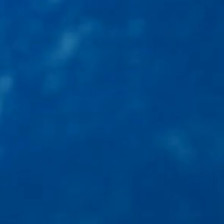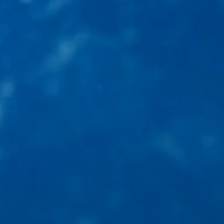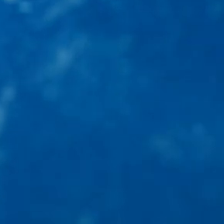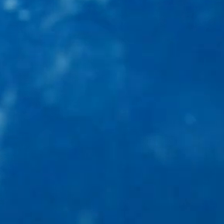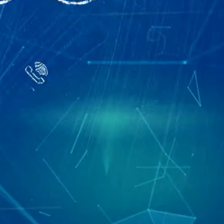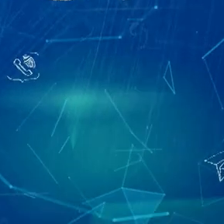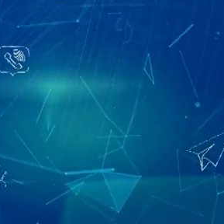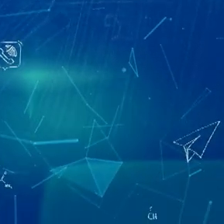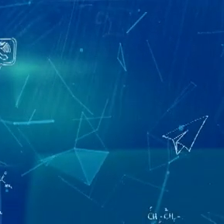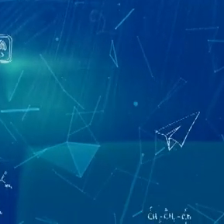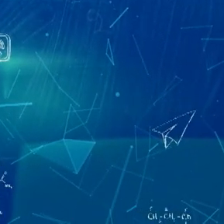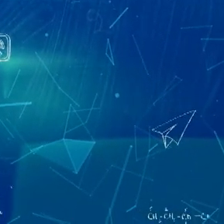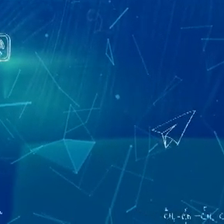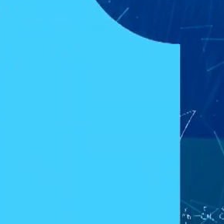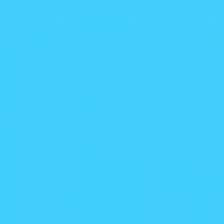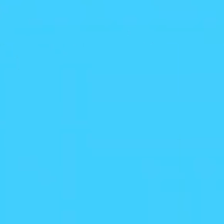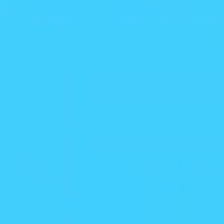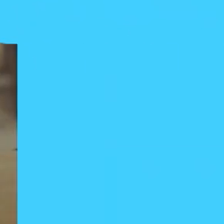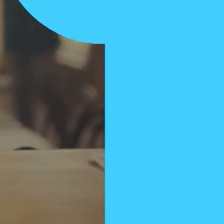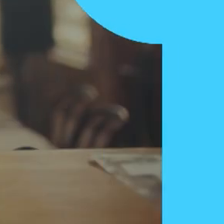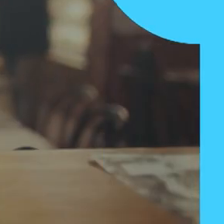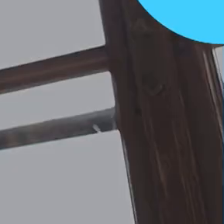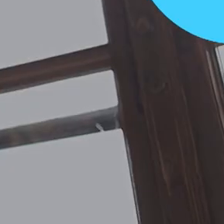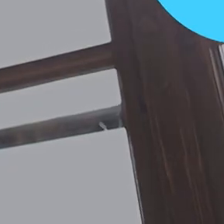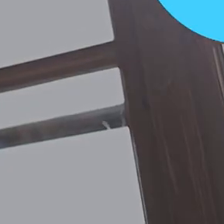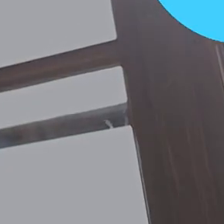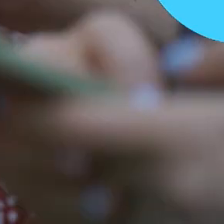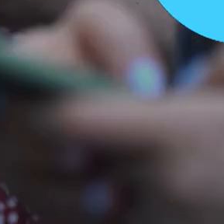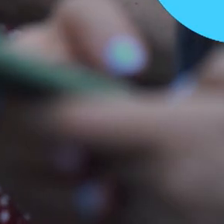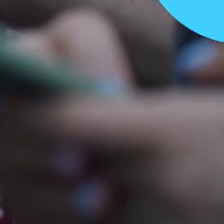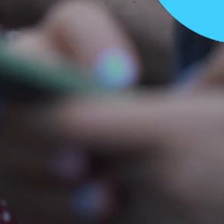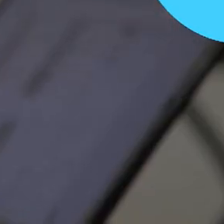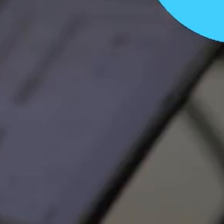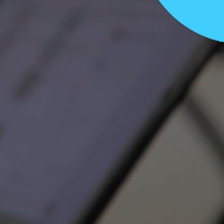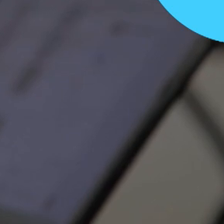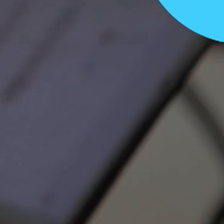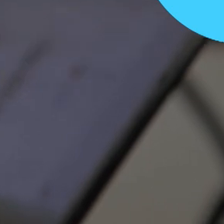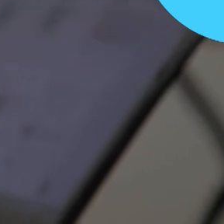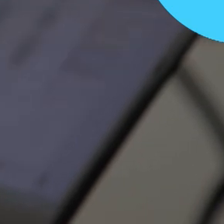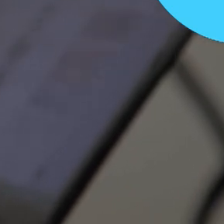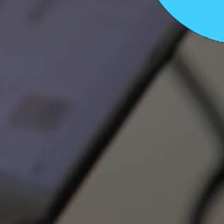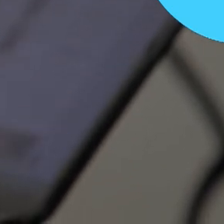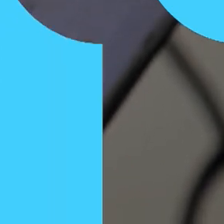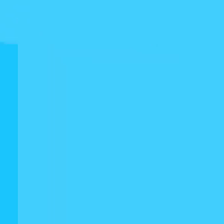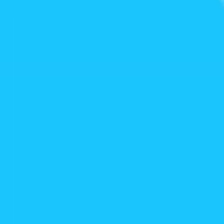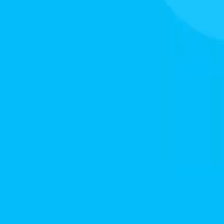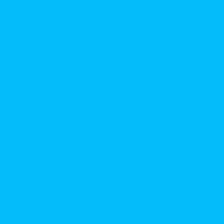єдності. Шостого жовтня у п'ятницю на усіх місцевих каналах Суспільного мовлення.